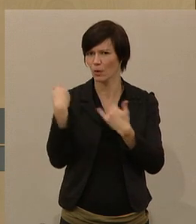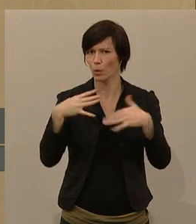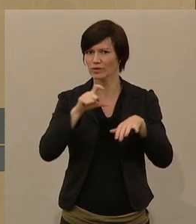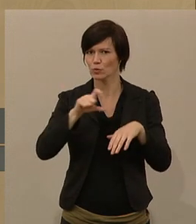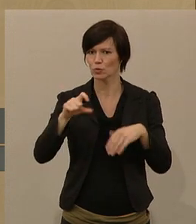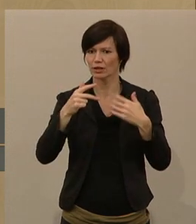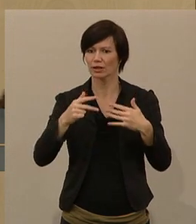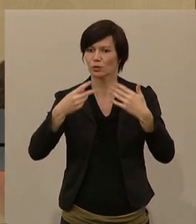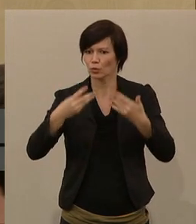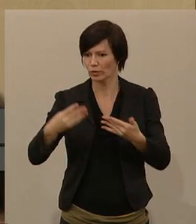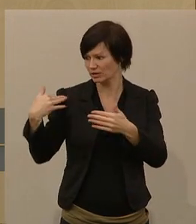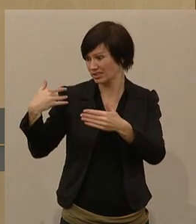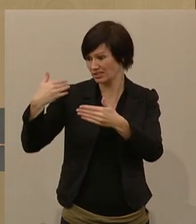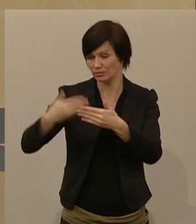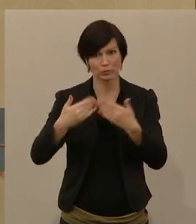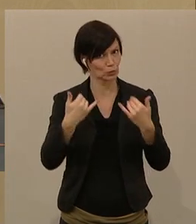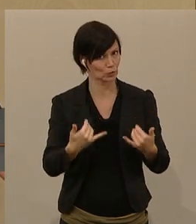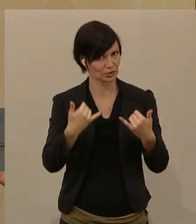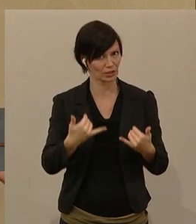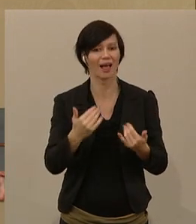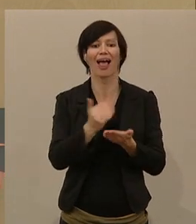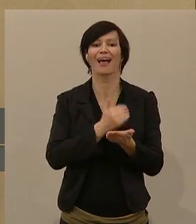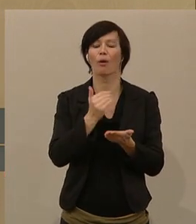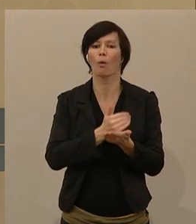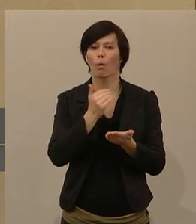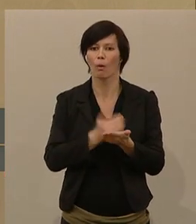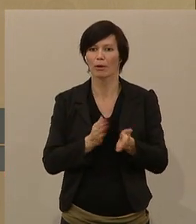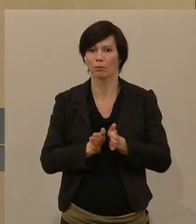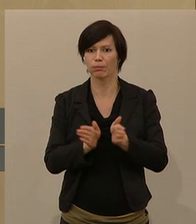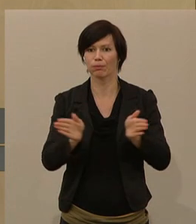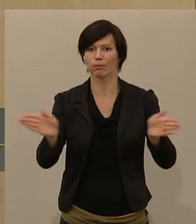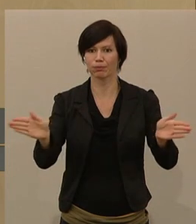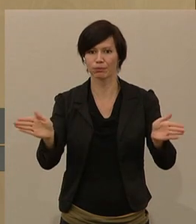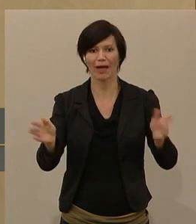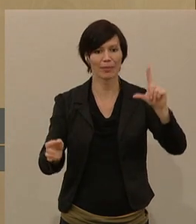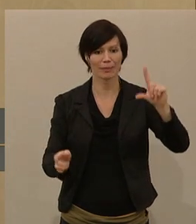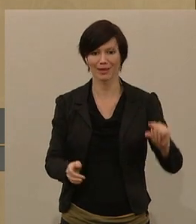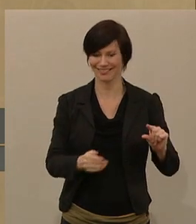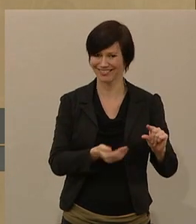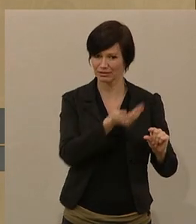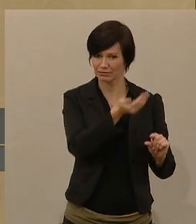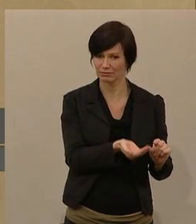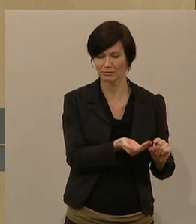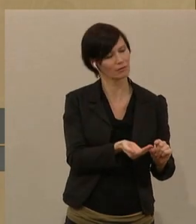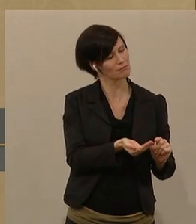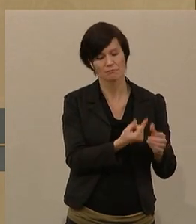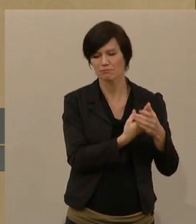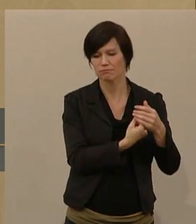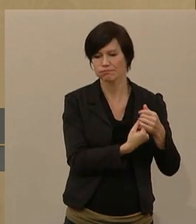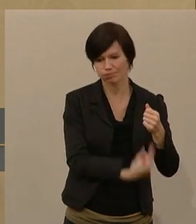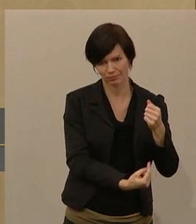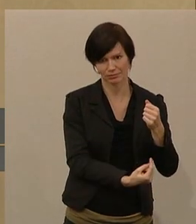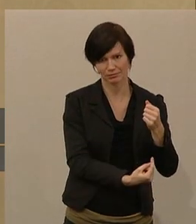Einkommensschere aufgetan hat. Die niedrigen Einkommen haben extrem verloren, die Top 10 haben nahezu ein Drittel ihres